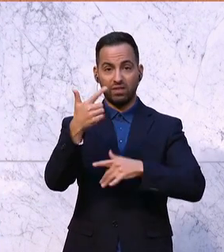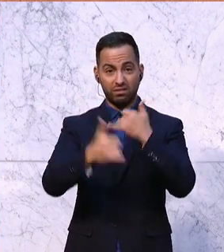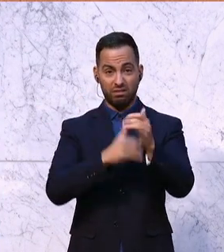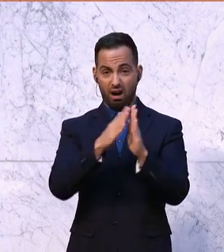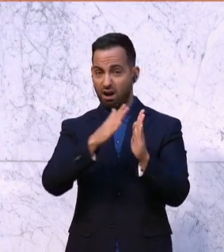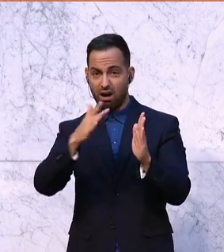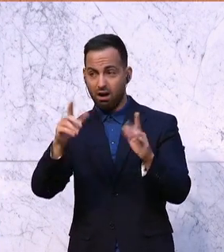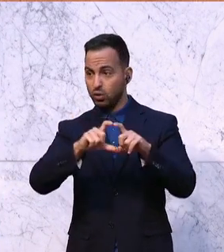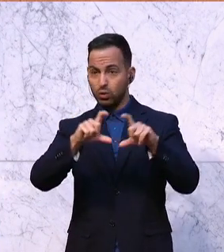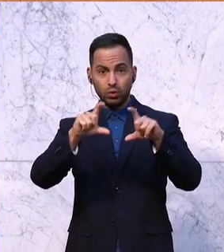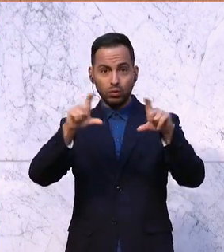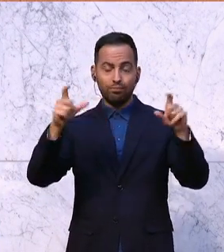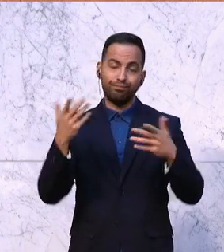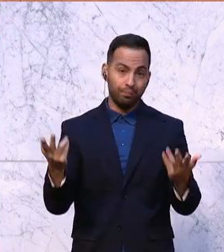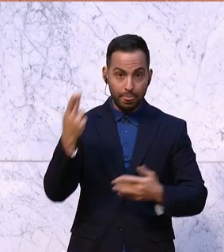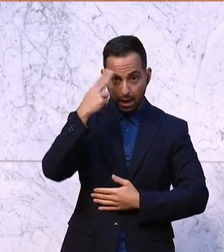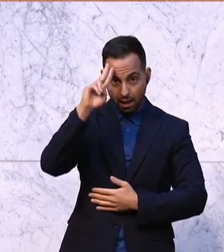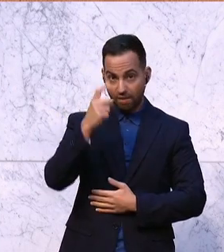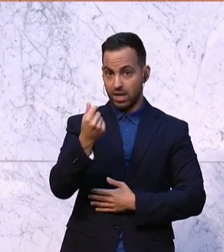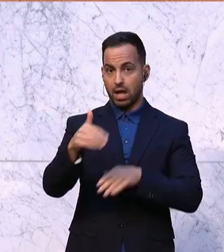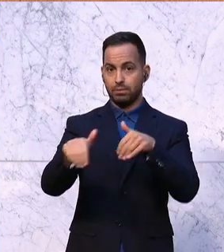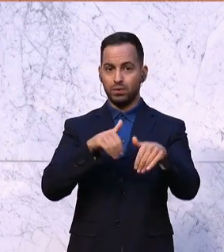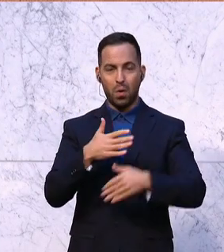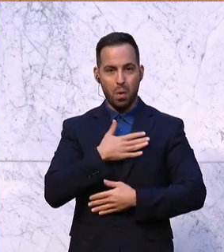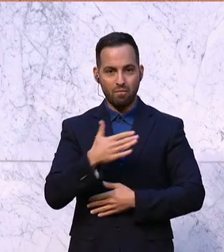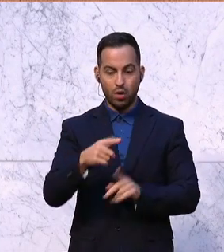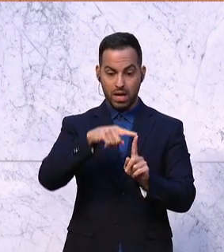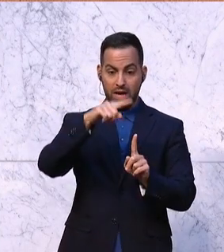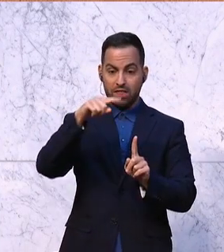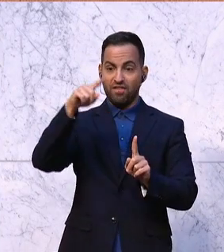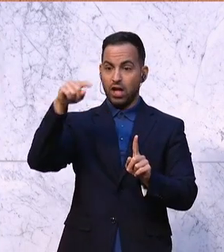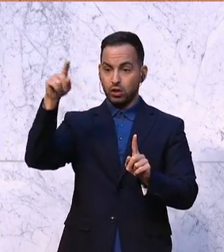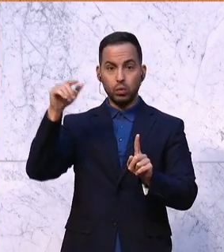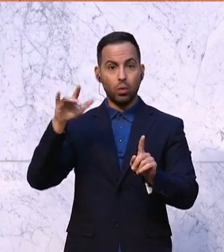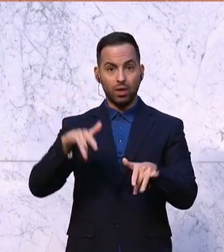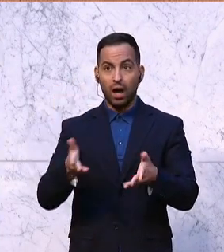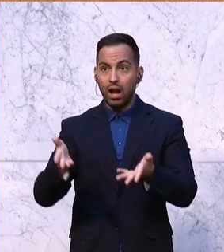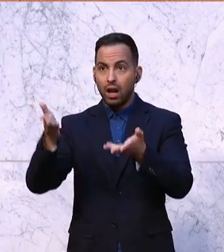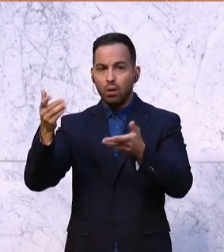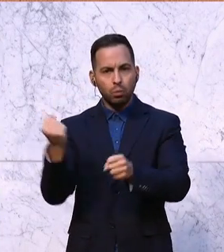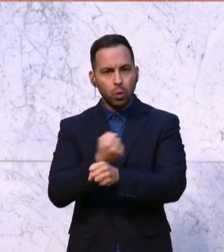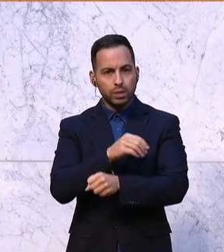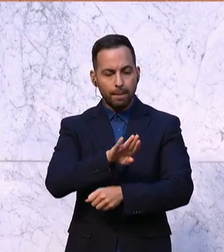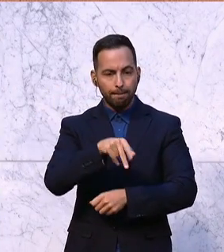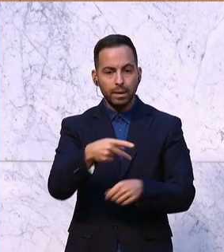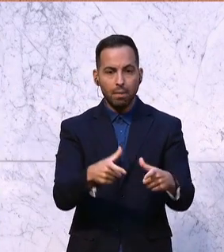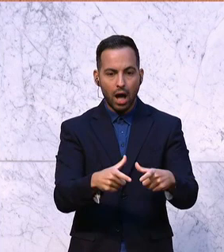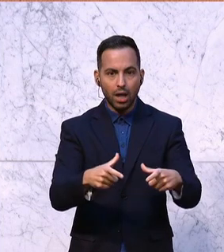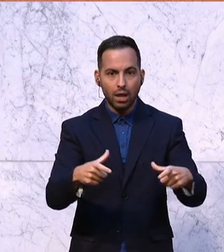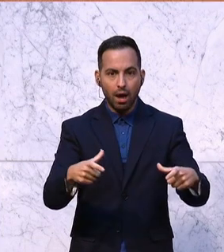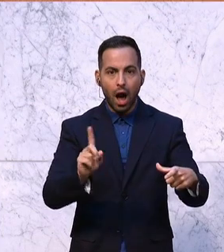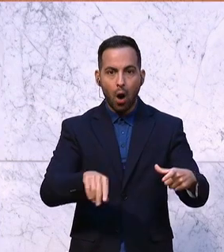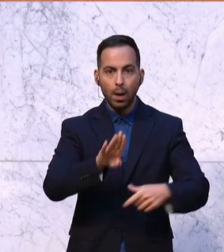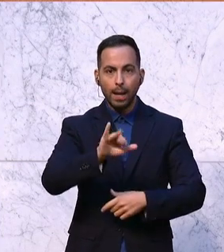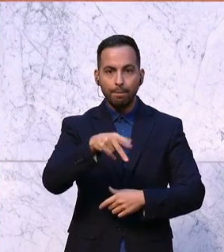Herr Finanzminister, trotz eines massiven, inflationsbedingten BIP-Anstiegs und des damit verbundenen BIP